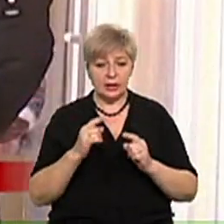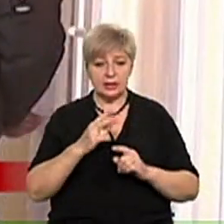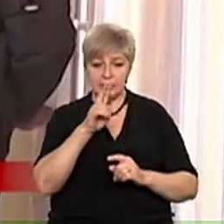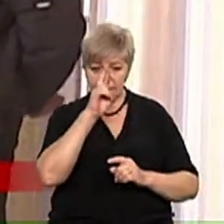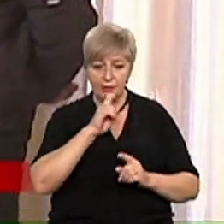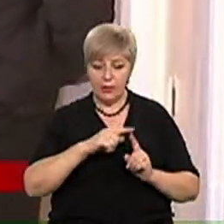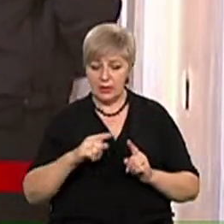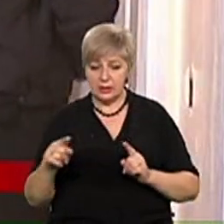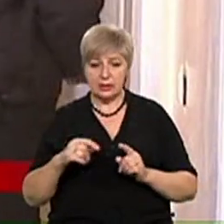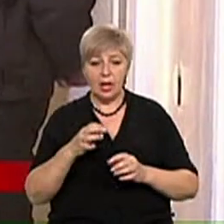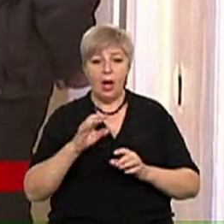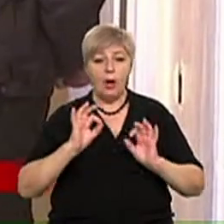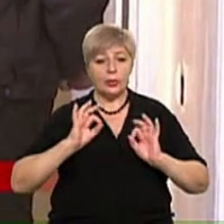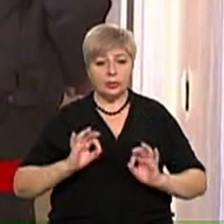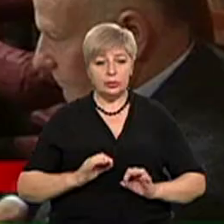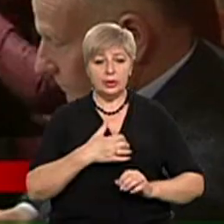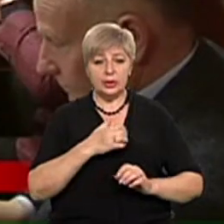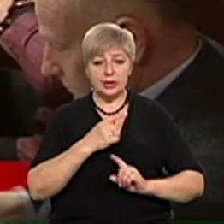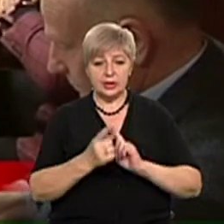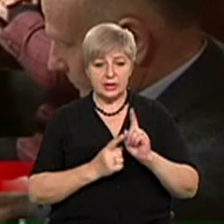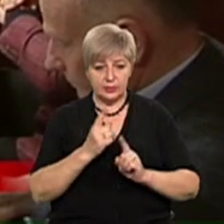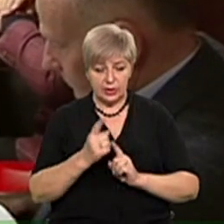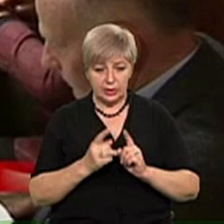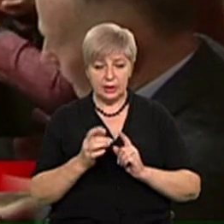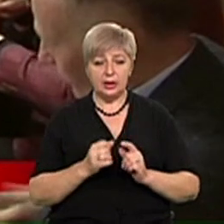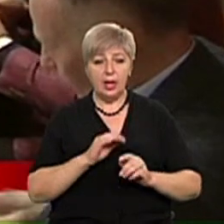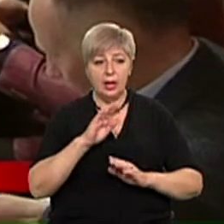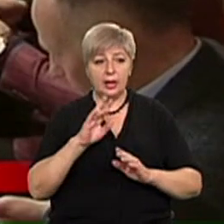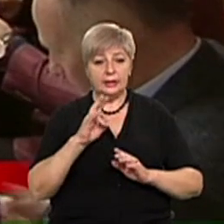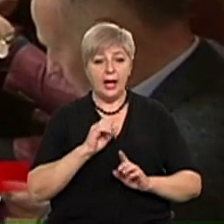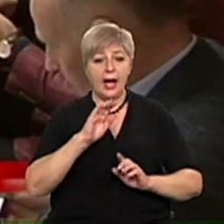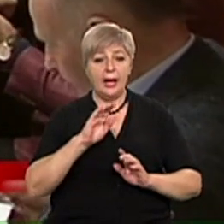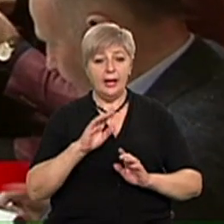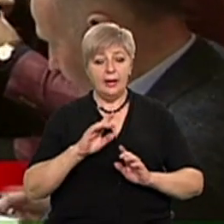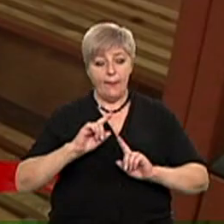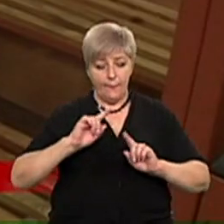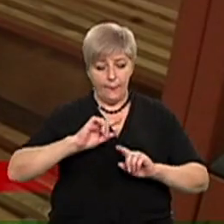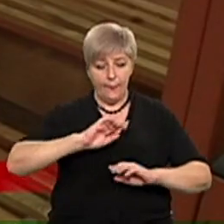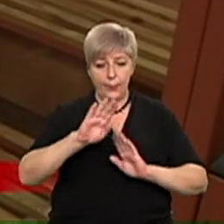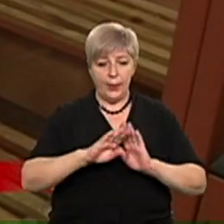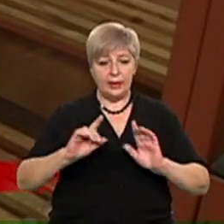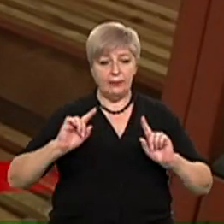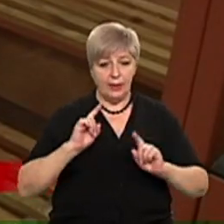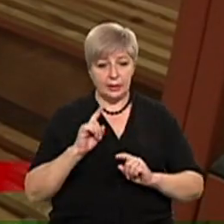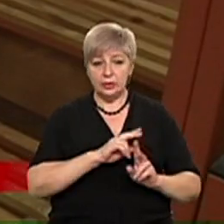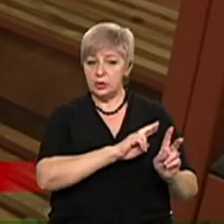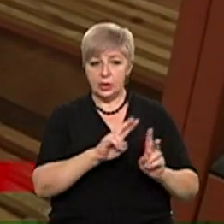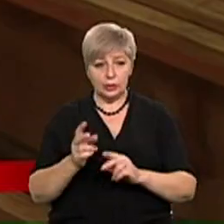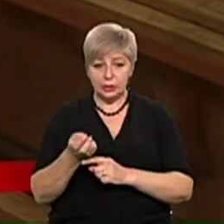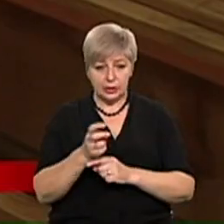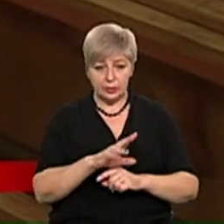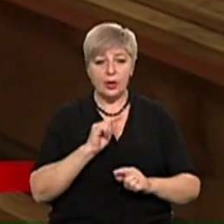Прокурори хотіли змінити запобіжний захід на тримання під вартою. Проте жоден із підозрюваних до суду не з'явився,